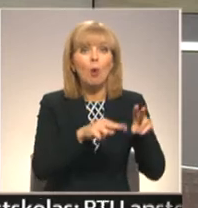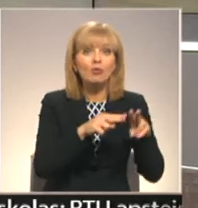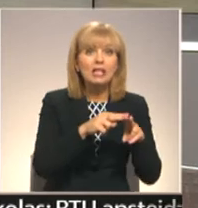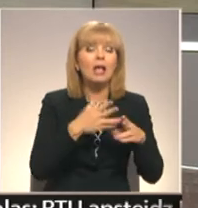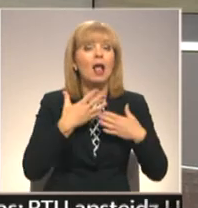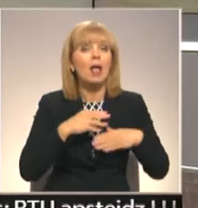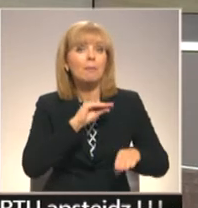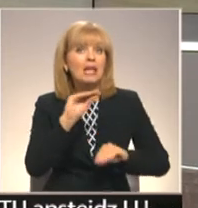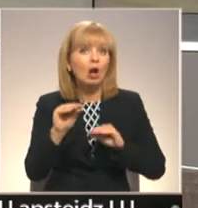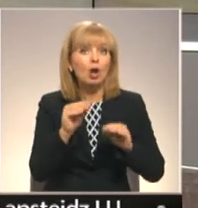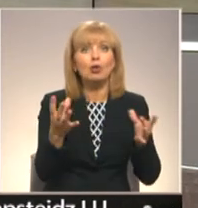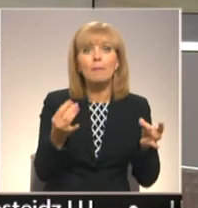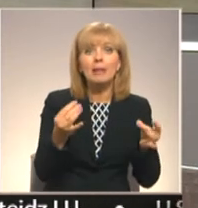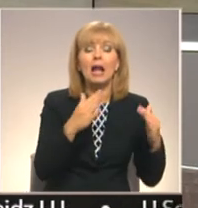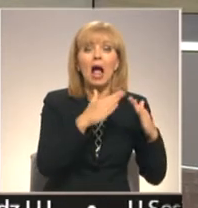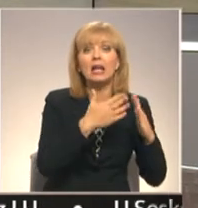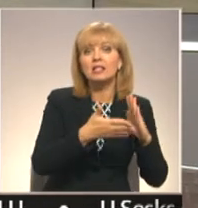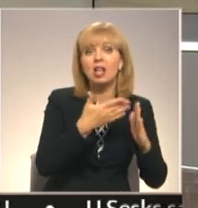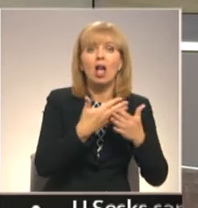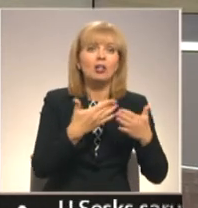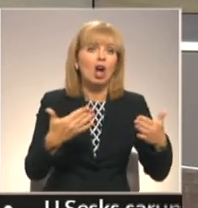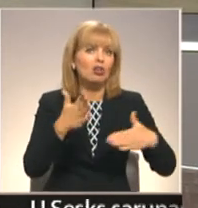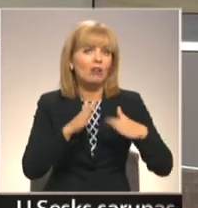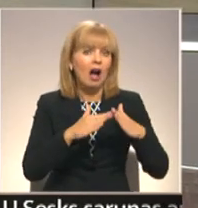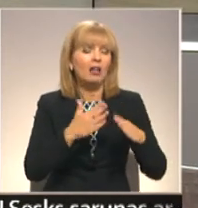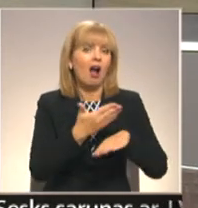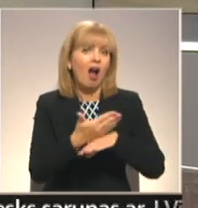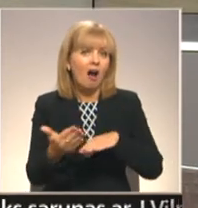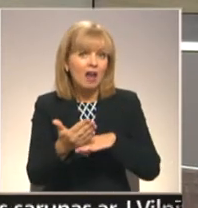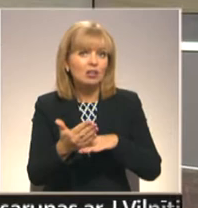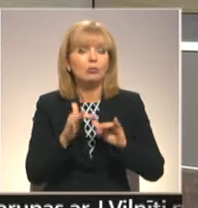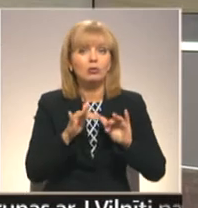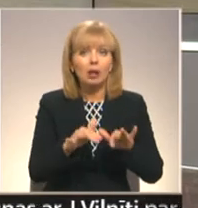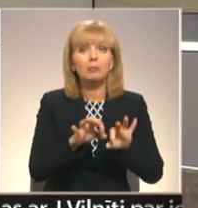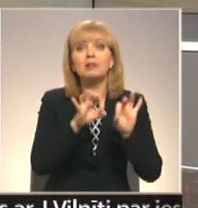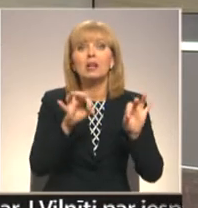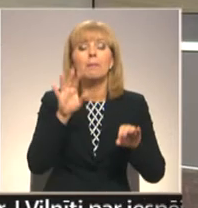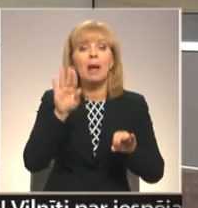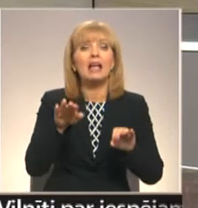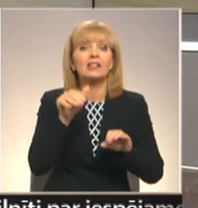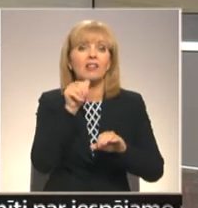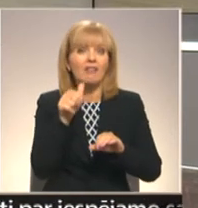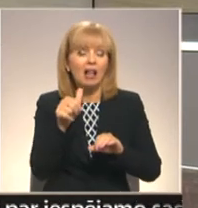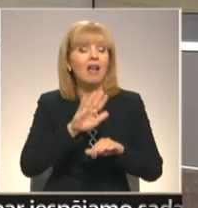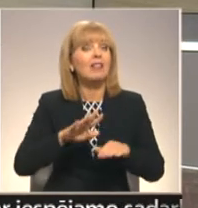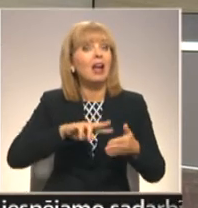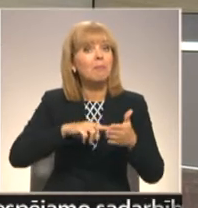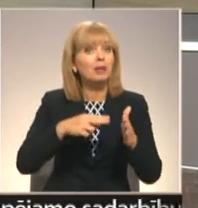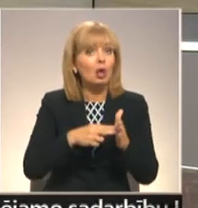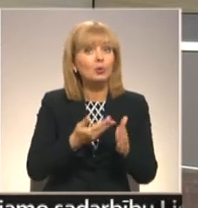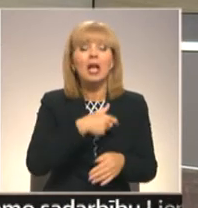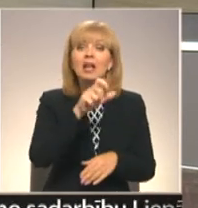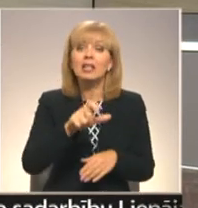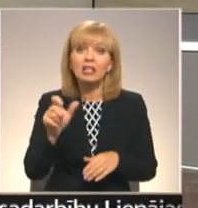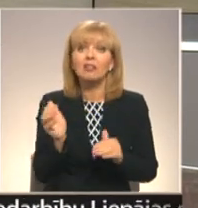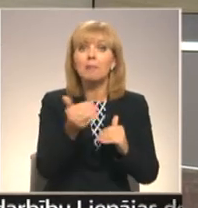ēkas sien dažādās kvalitātes dēļ kavējās un darbība tika sākt mēnesi vēlāk nekā plānots. Iedzīvotāji un patvērsmes iemītnieki gan